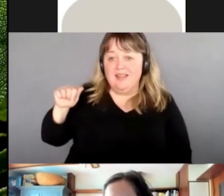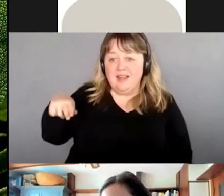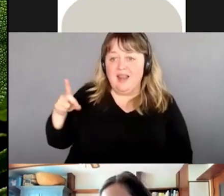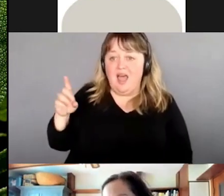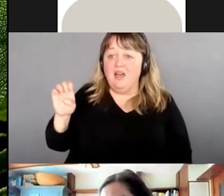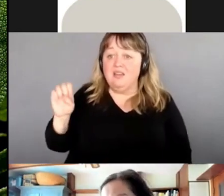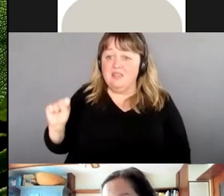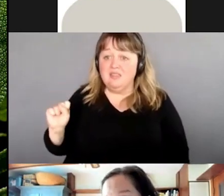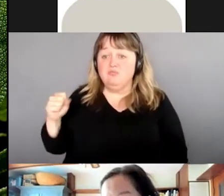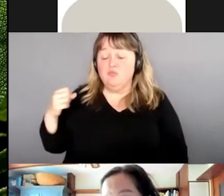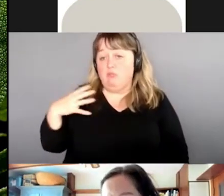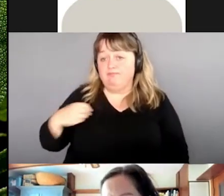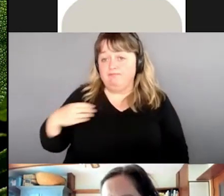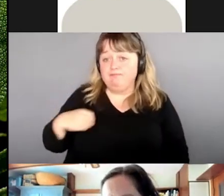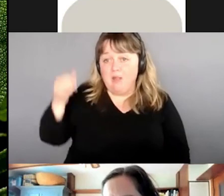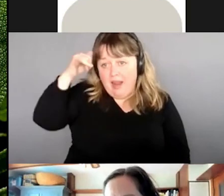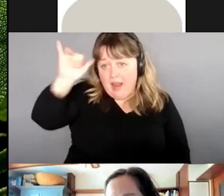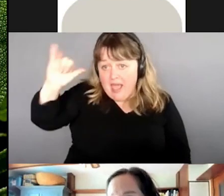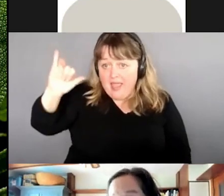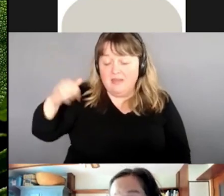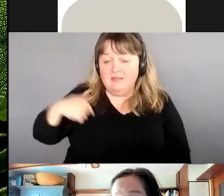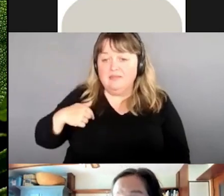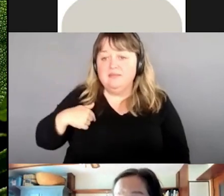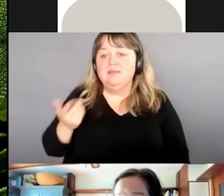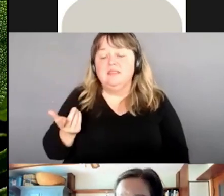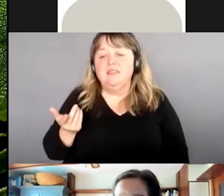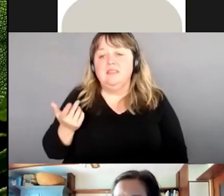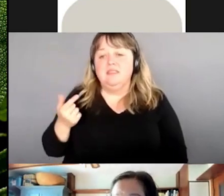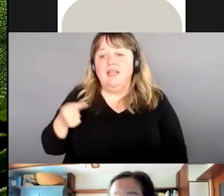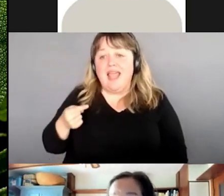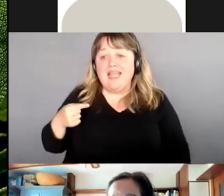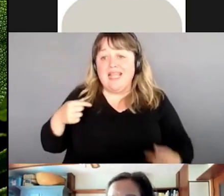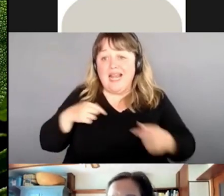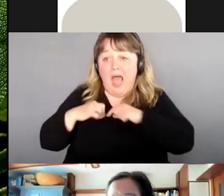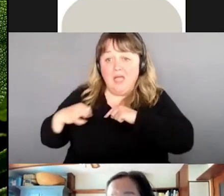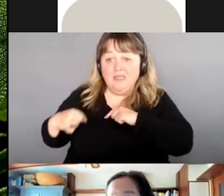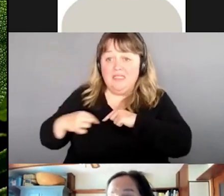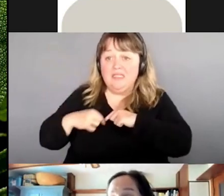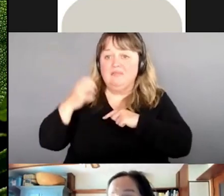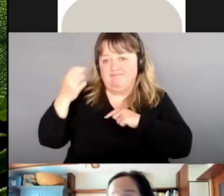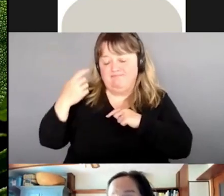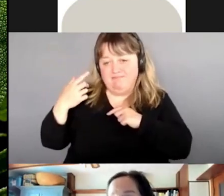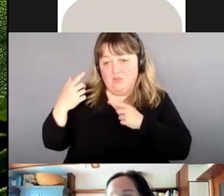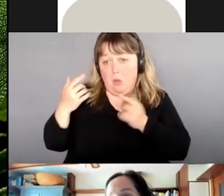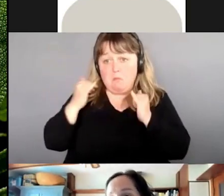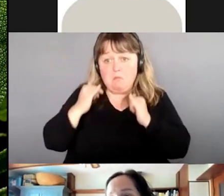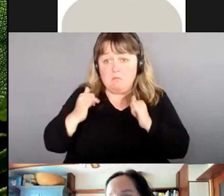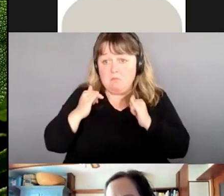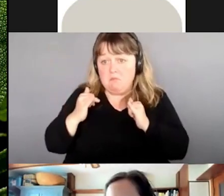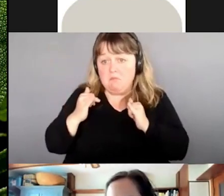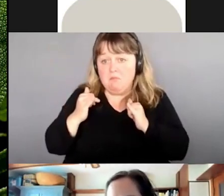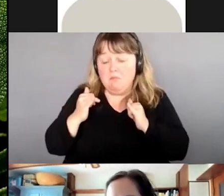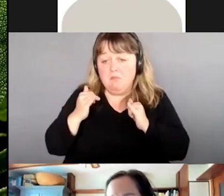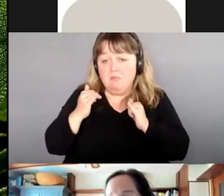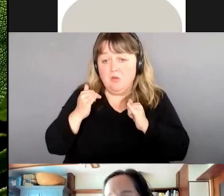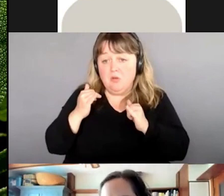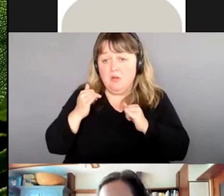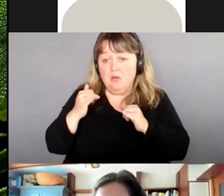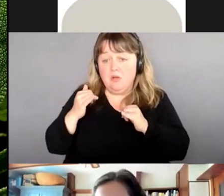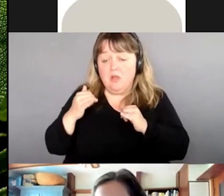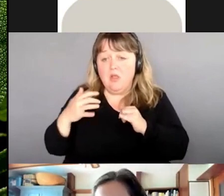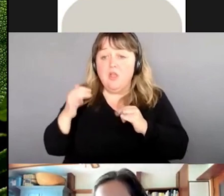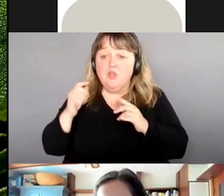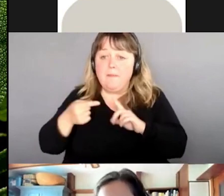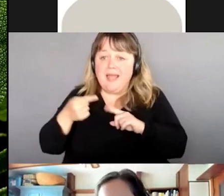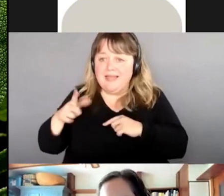qui produisent le lait, en fait, ils ont la même origine anatomique, les glandes sudoripares puis